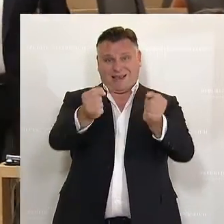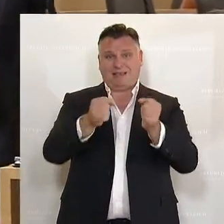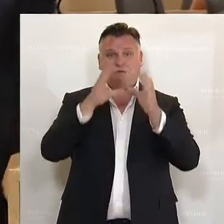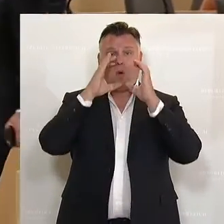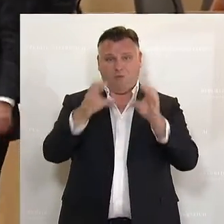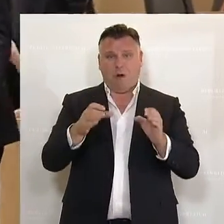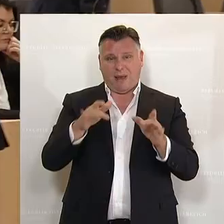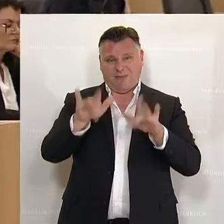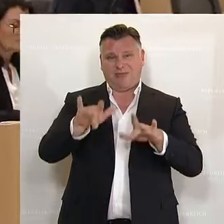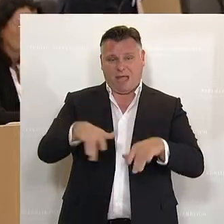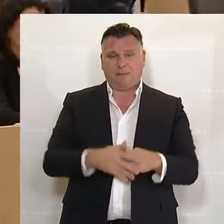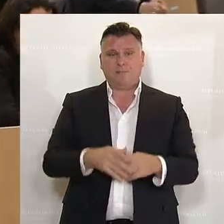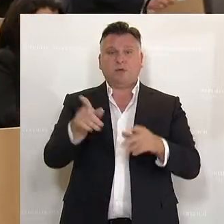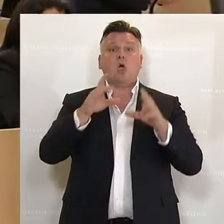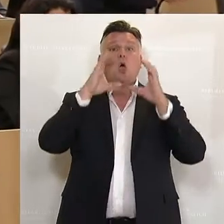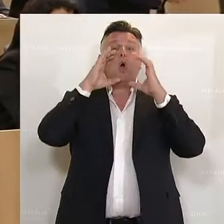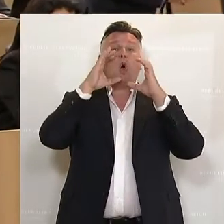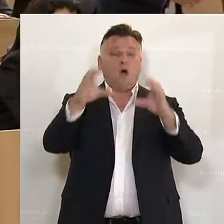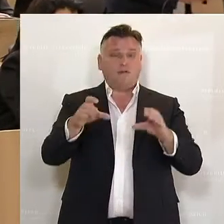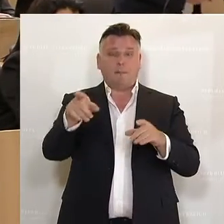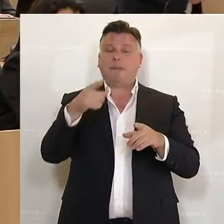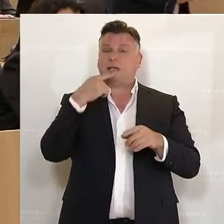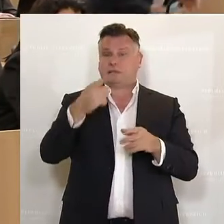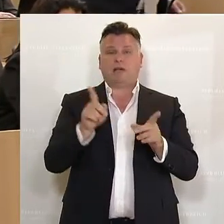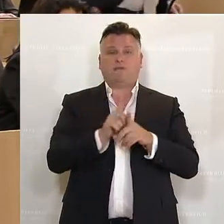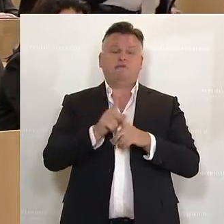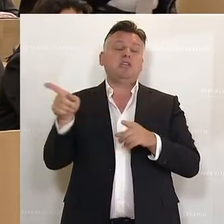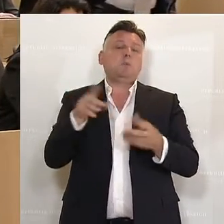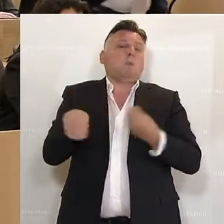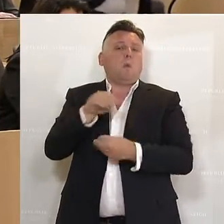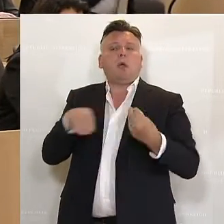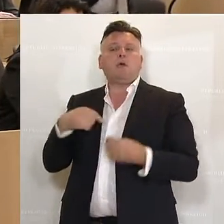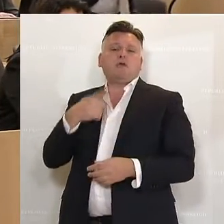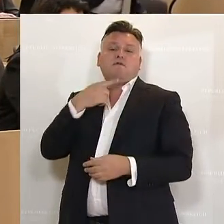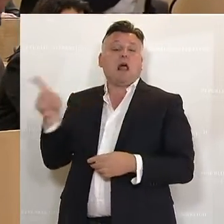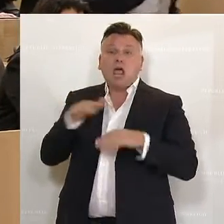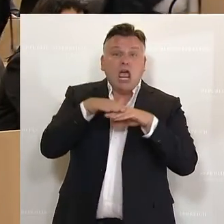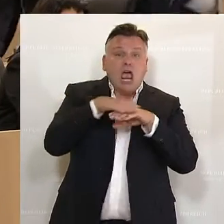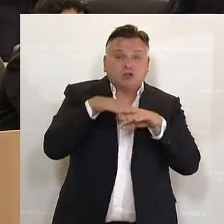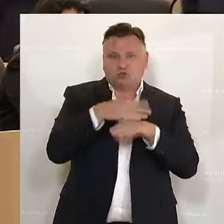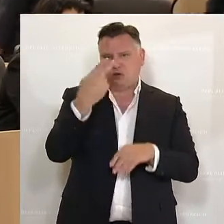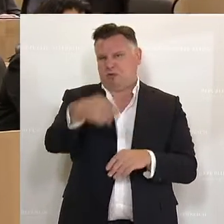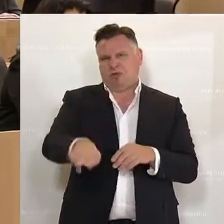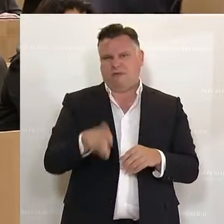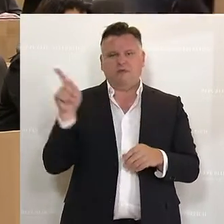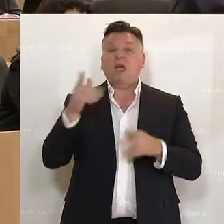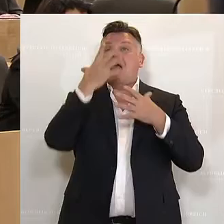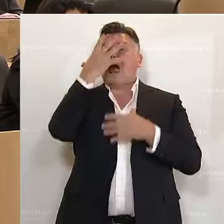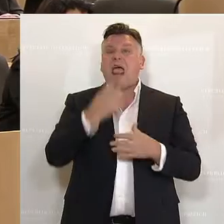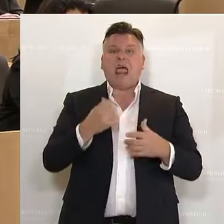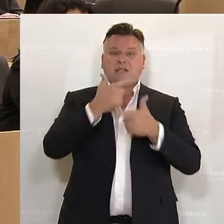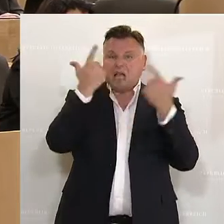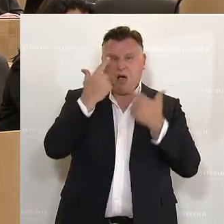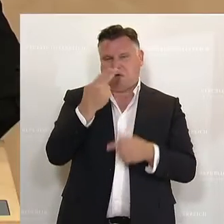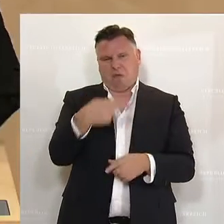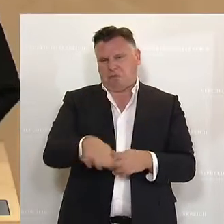ÖVP. Aber die ÖVP macht sich weiterhin die Welt, wie sie ihr gefällt. Keine Entschuldigungen, kein Hauch an ernst gemeinter Aufklärung,